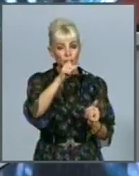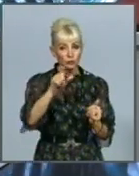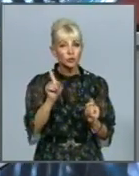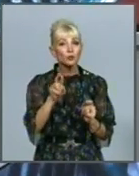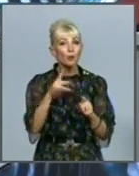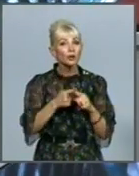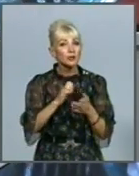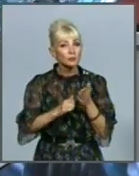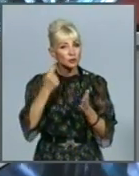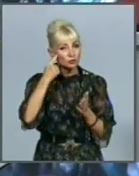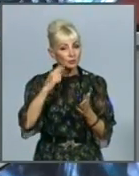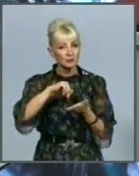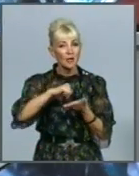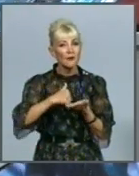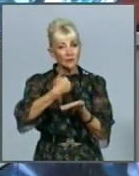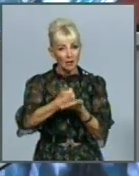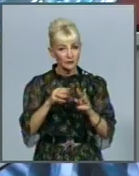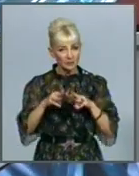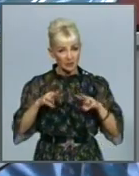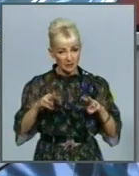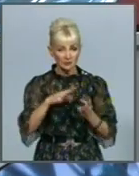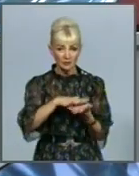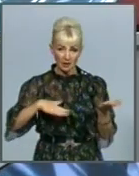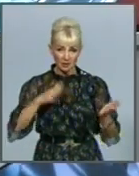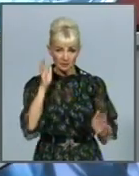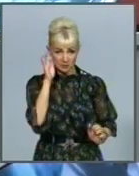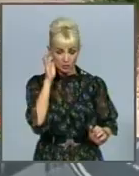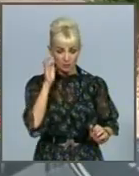приводу думають у профільному міністерстві? Дізнаєтеся далі.